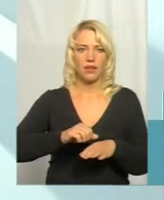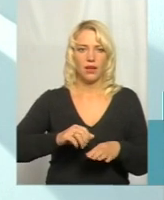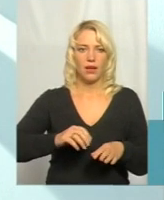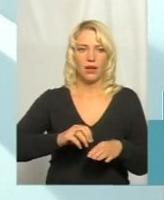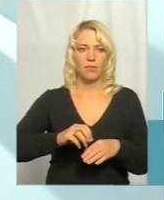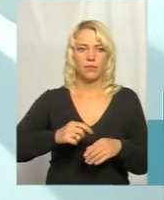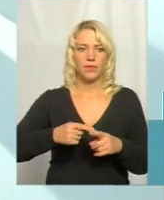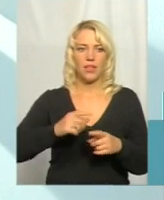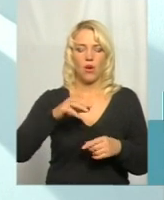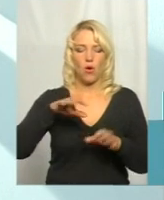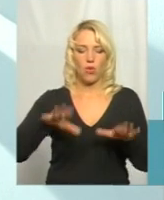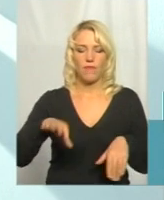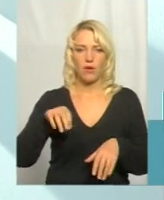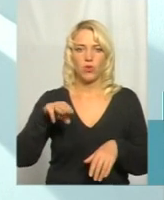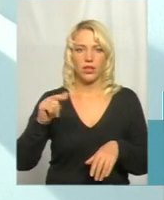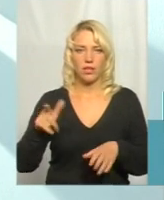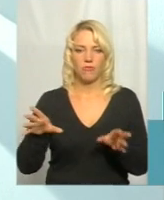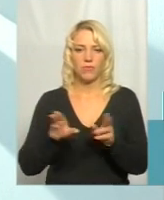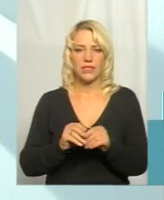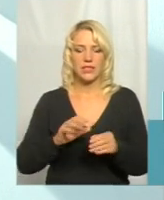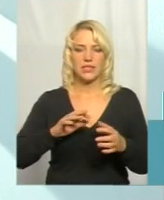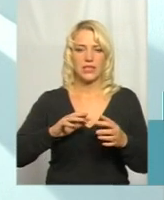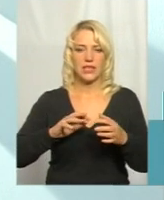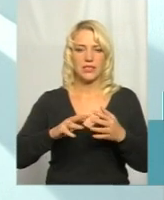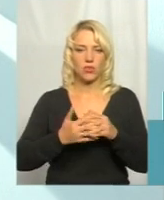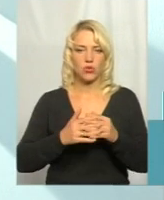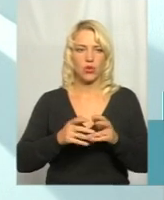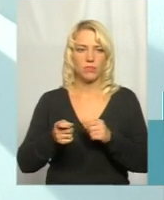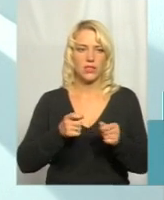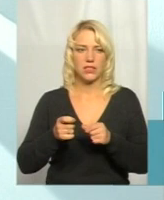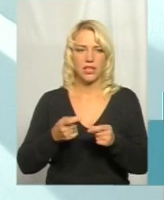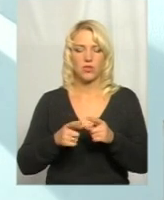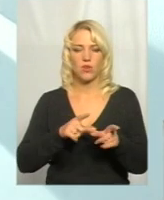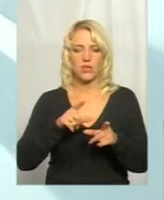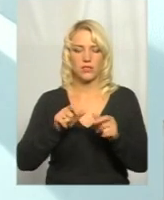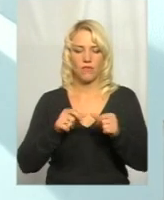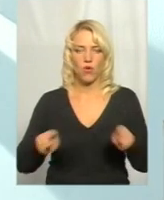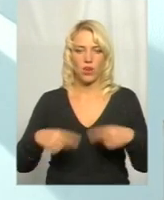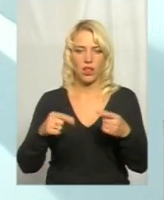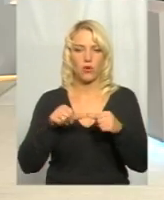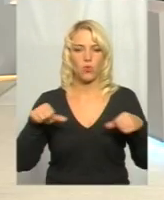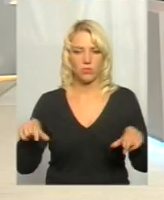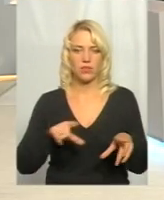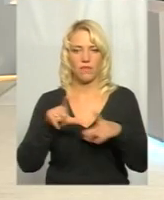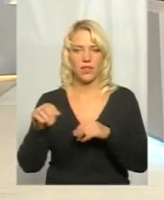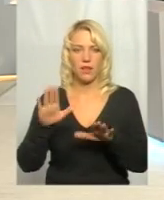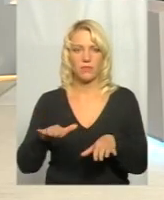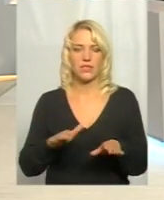Голова ОТГ, спільно з головою адміністрацією, створили комісію, виїхали на місце виконання робіт,